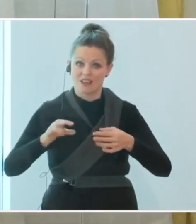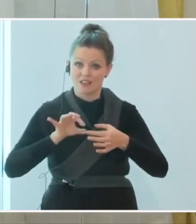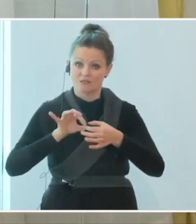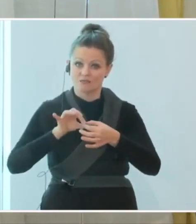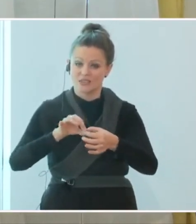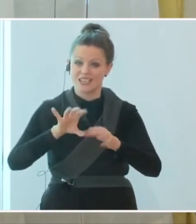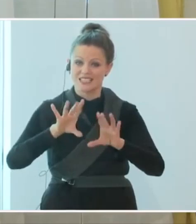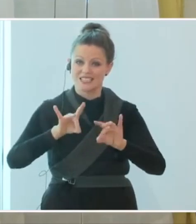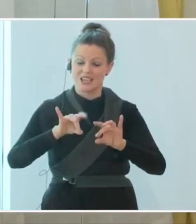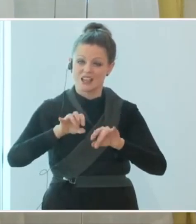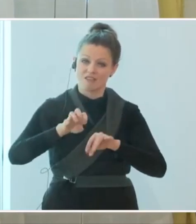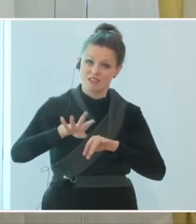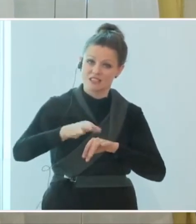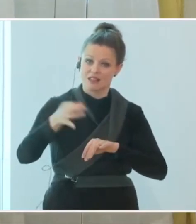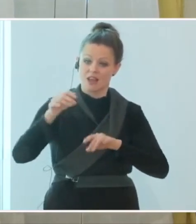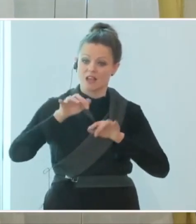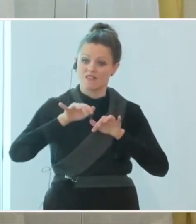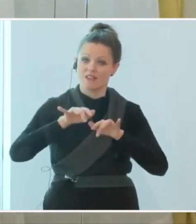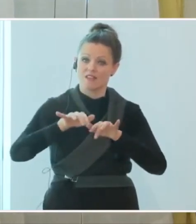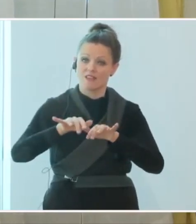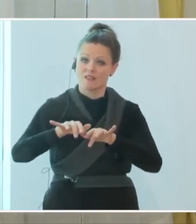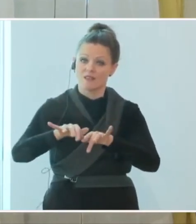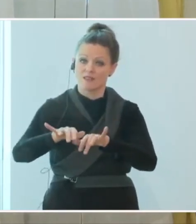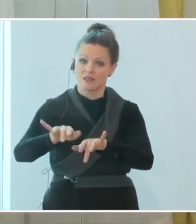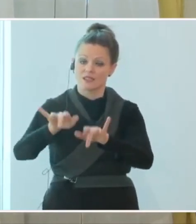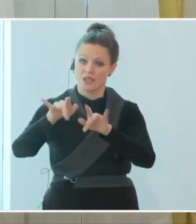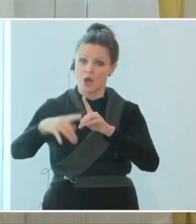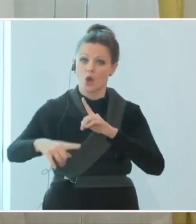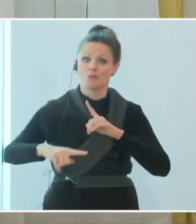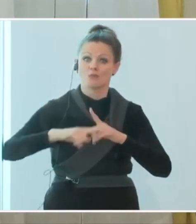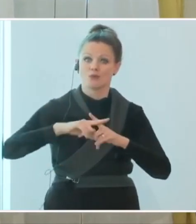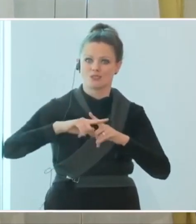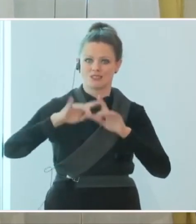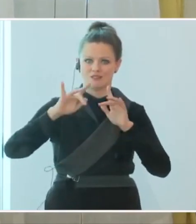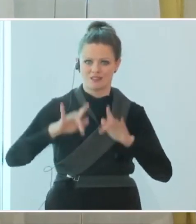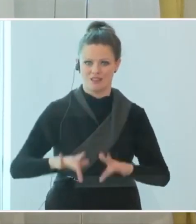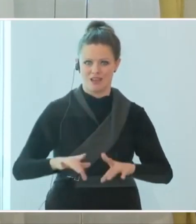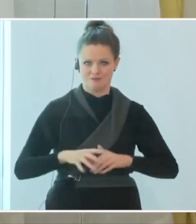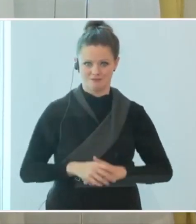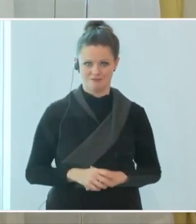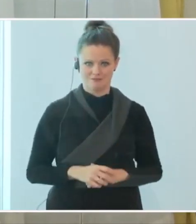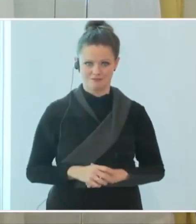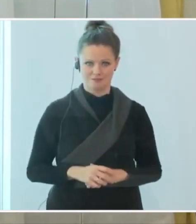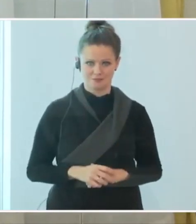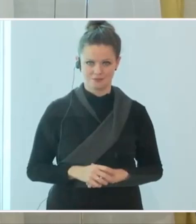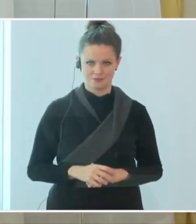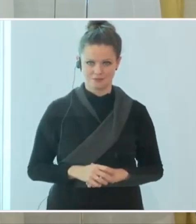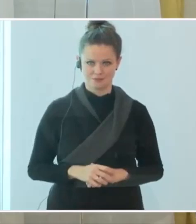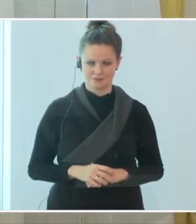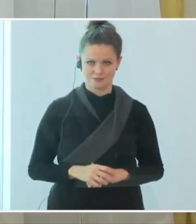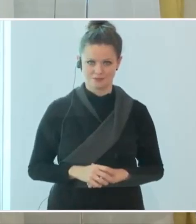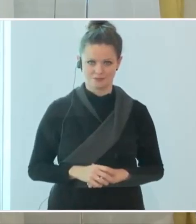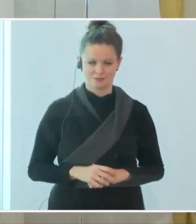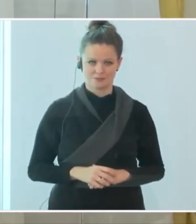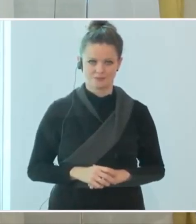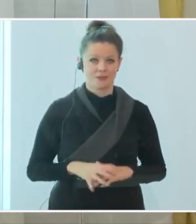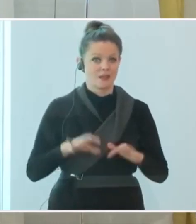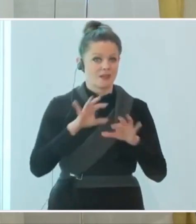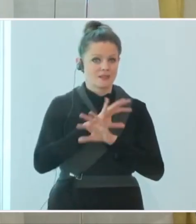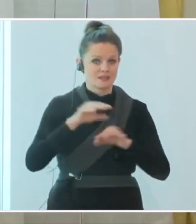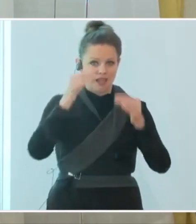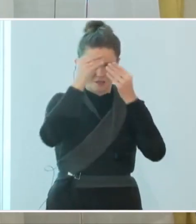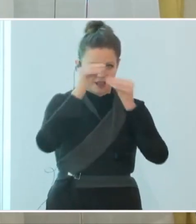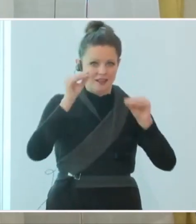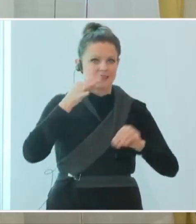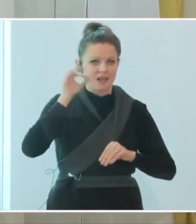bis 14 Tagen weiter auswirkt, weiter positiv bemerkbar macht, weiter niederschlägt. Meine sehr verehrten Damen und Herren, das